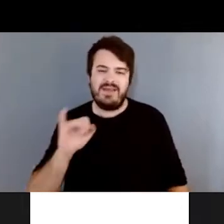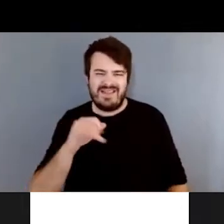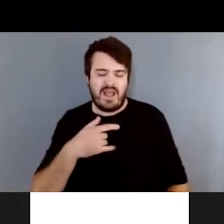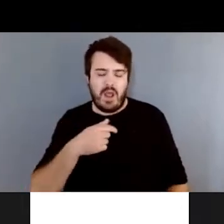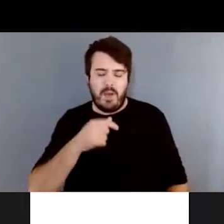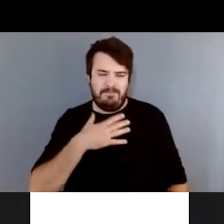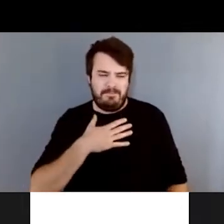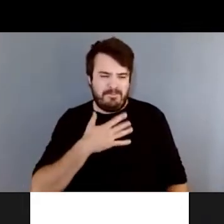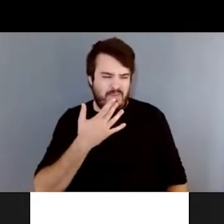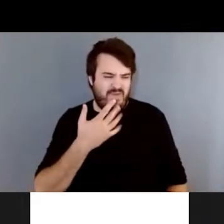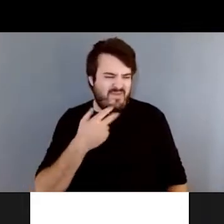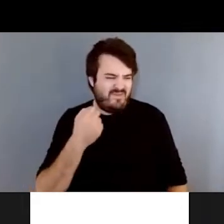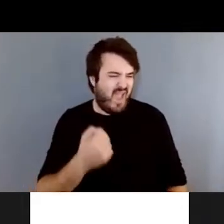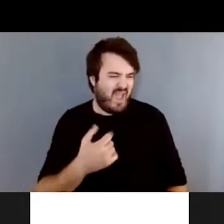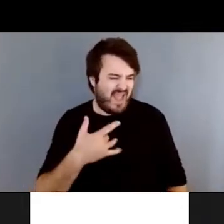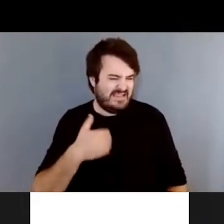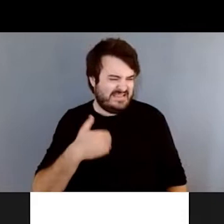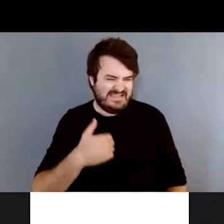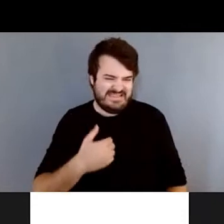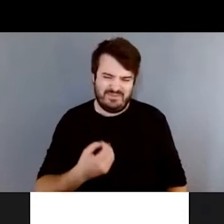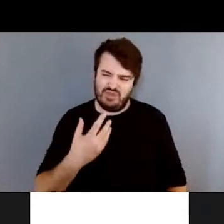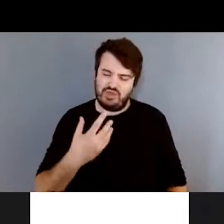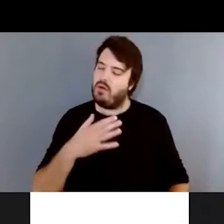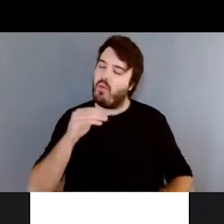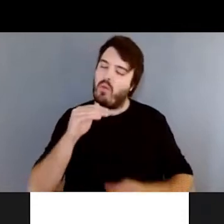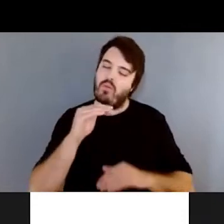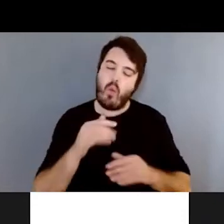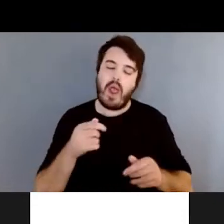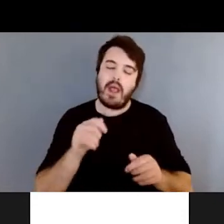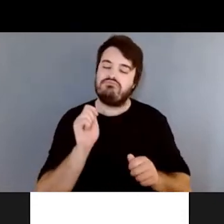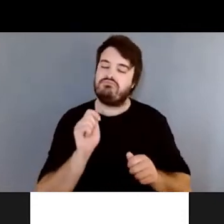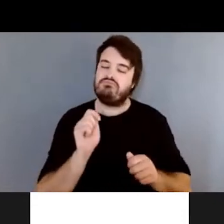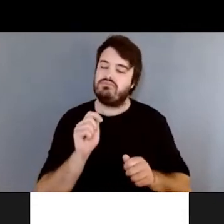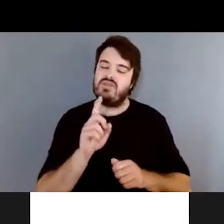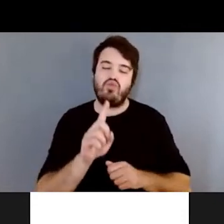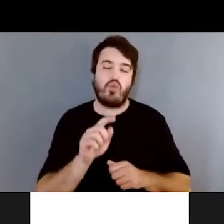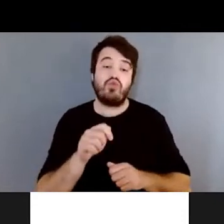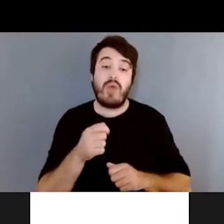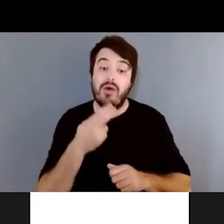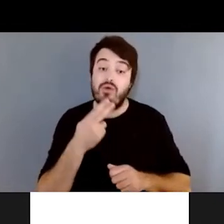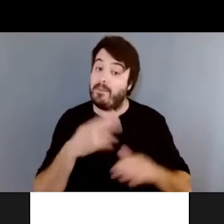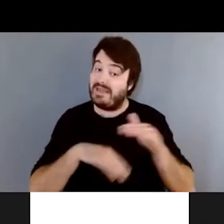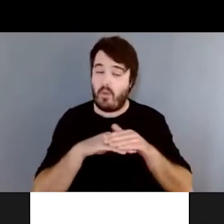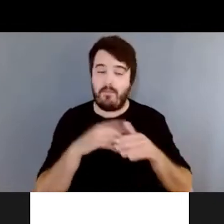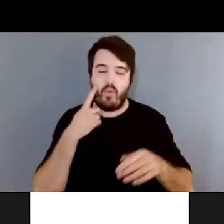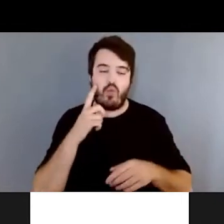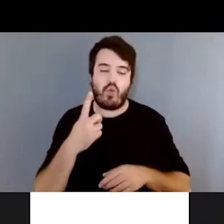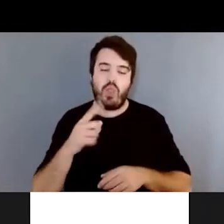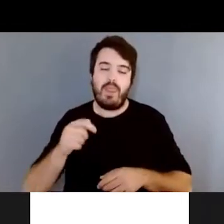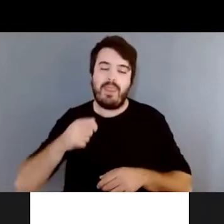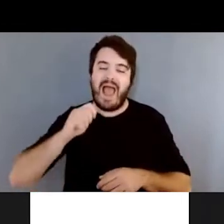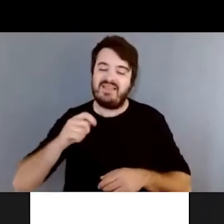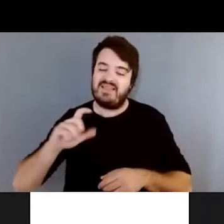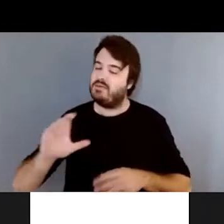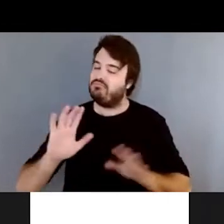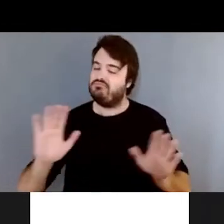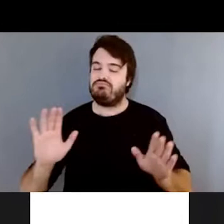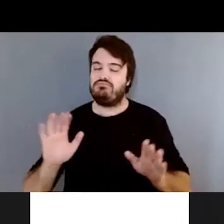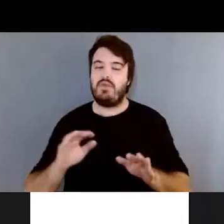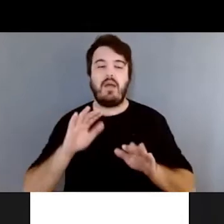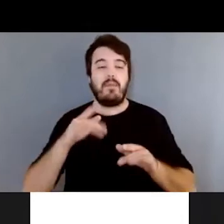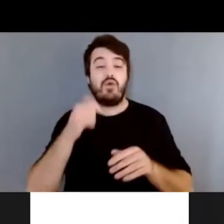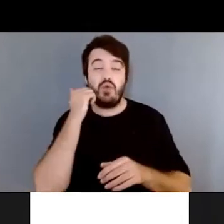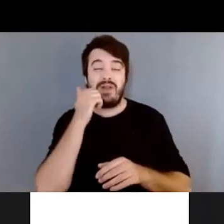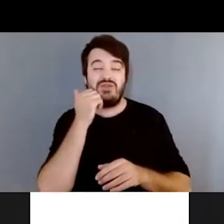prenez-en moins. Prenez juste une demi-tasse que vous allez diluer, par exemple. Puis on ne va pas prendre ça tous les